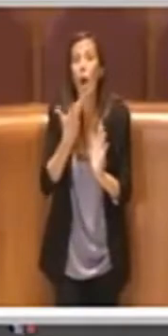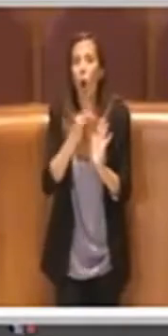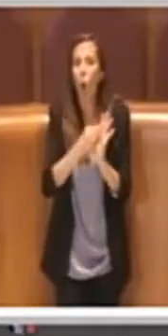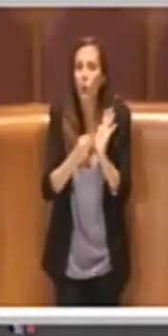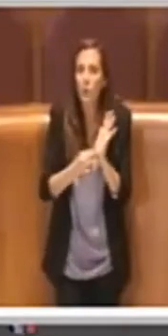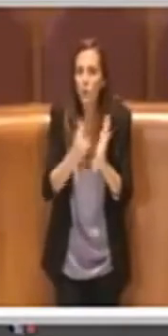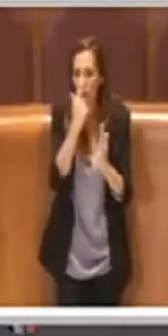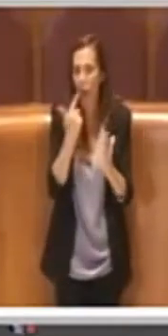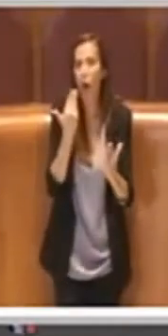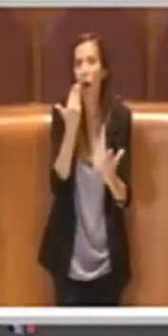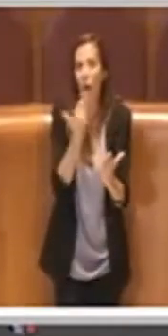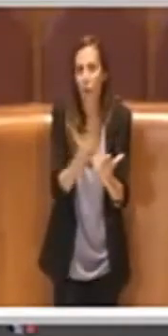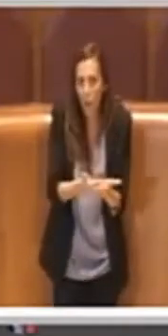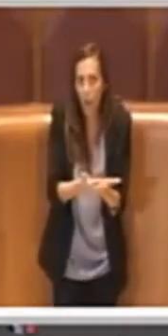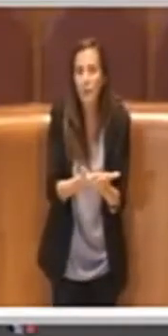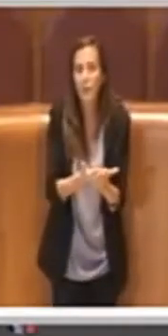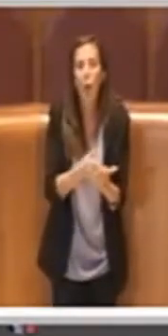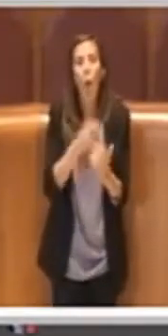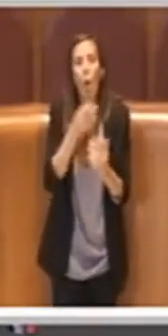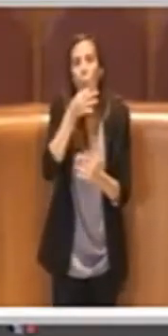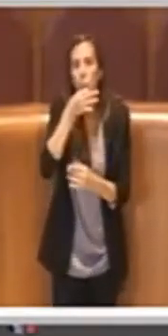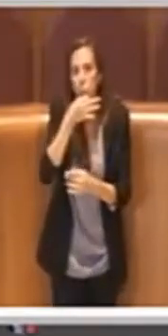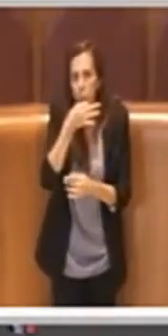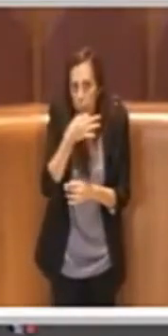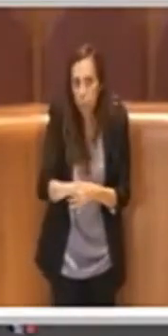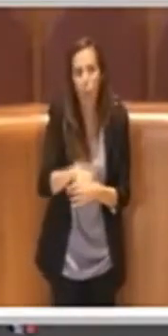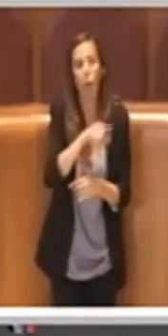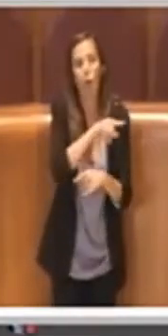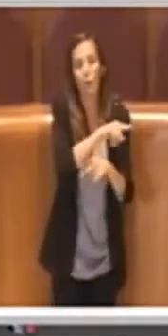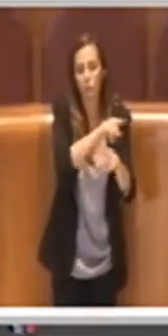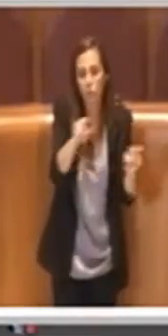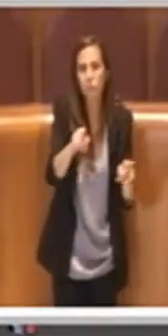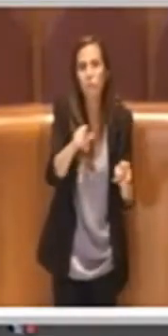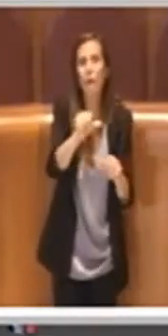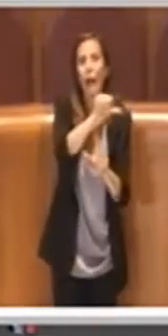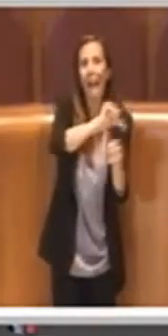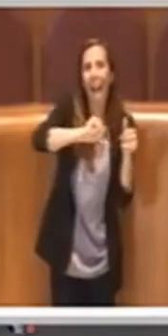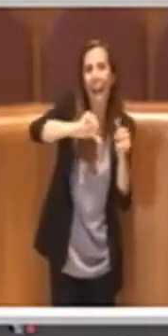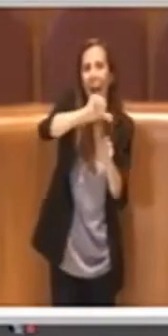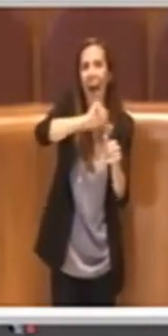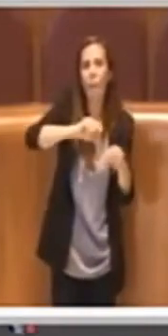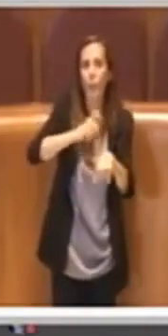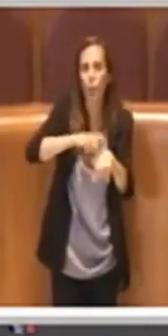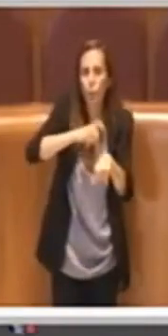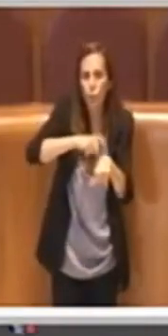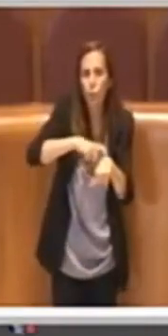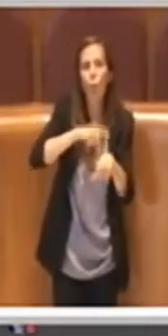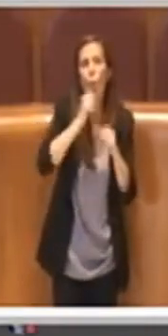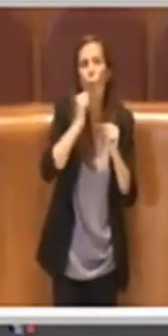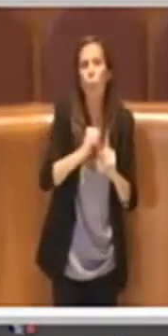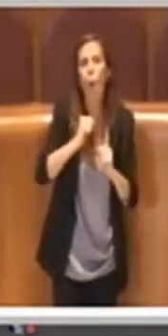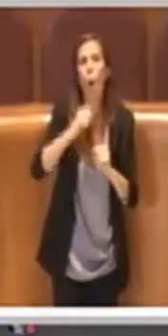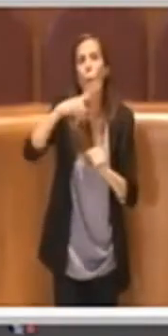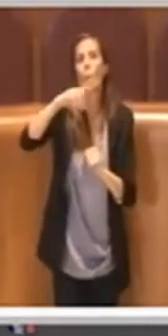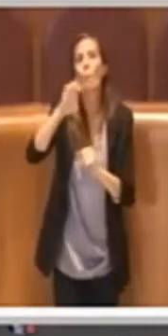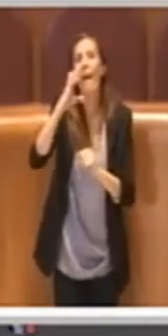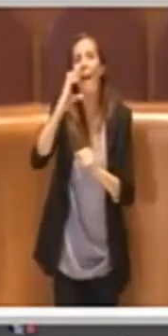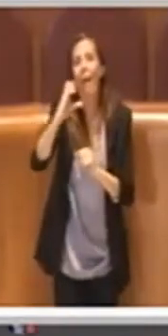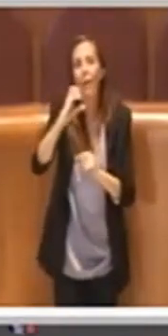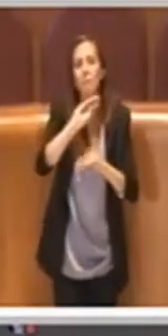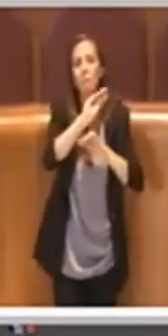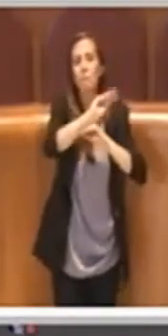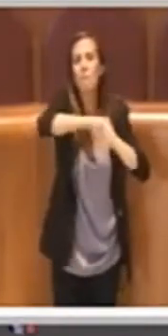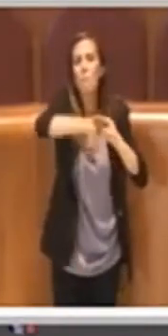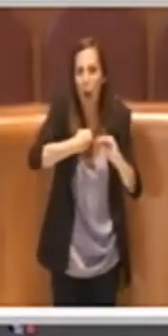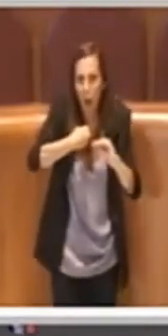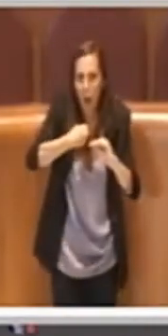richiedere un cambio turno via PEC, via lo strumento informatico che è stato fornito alle associazioni di categoria e può farlo alla